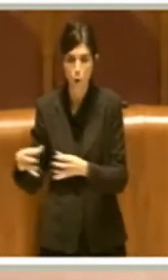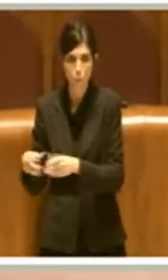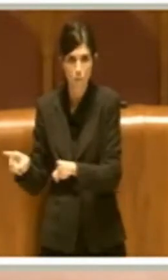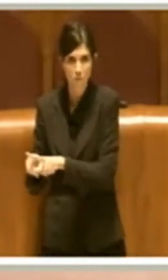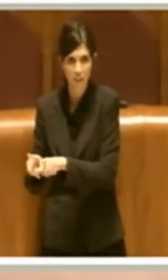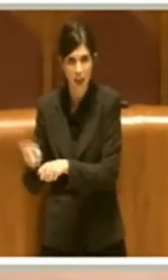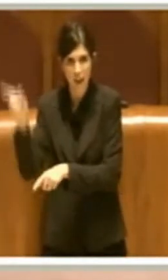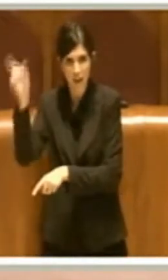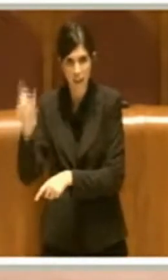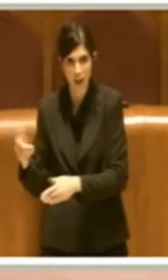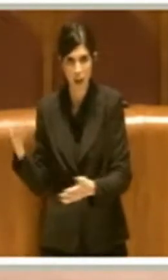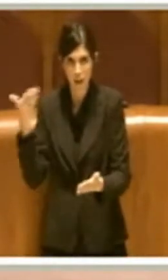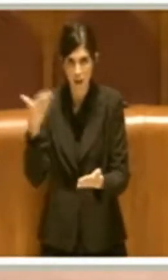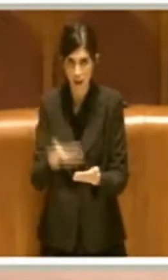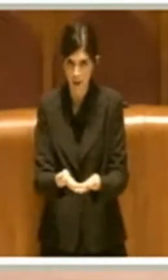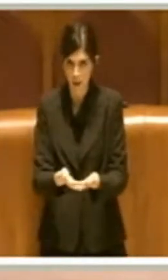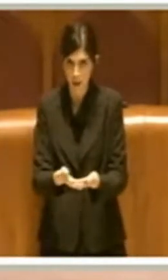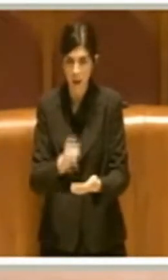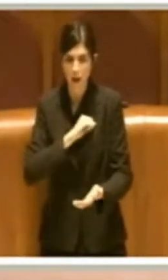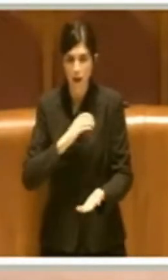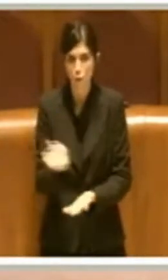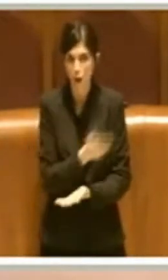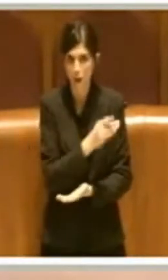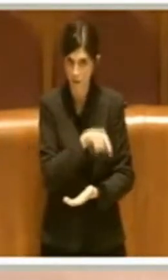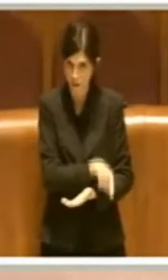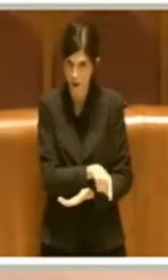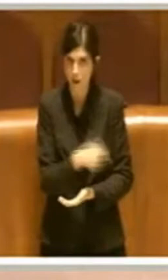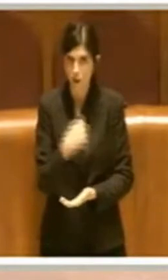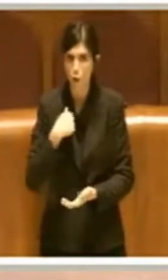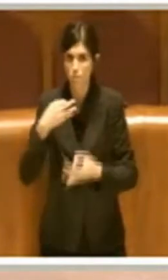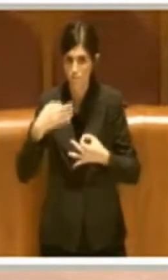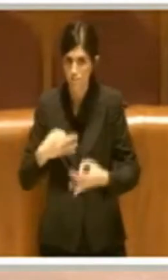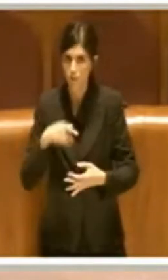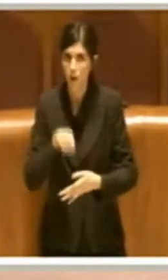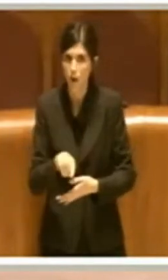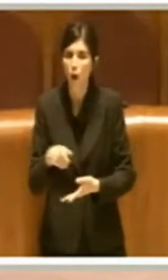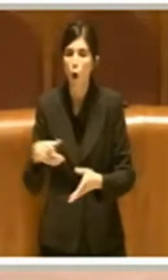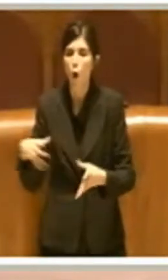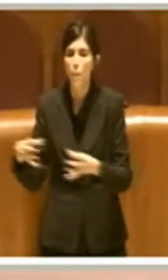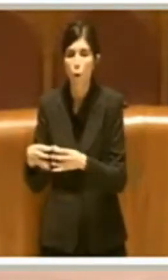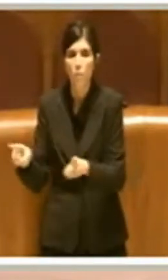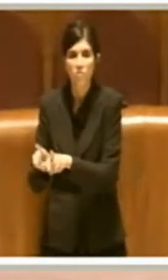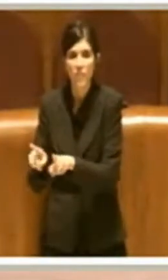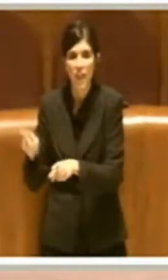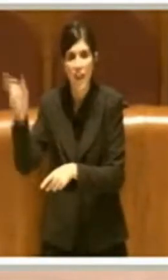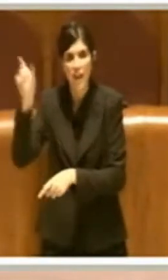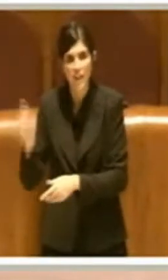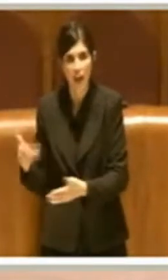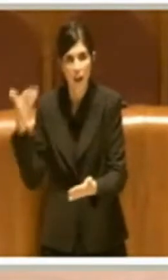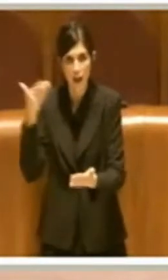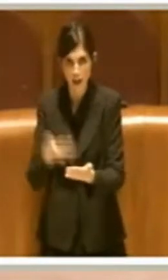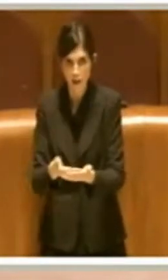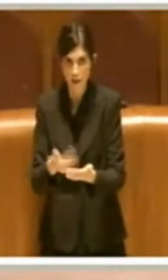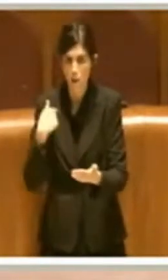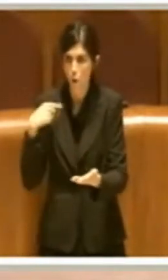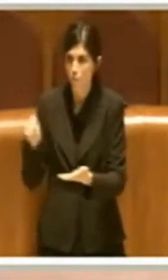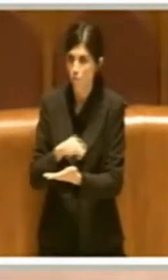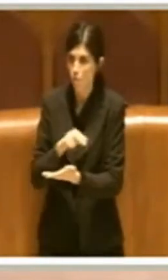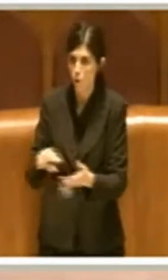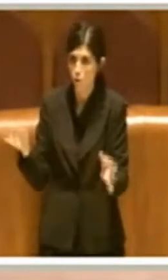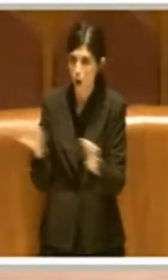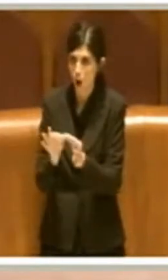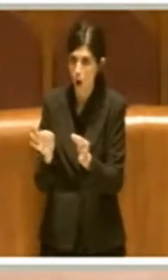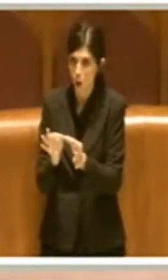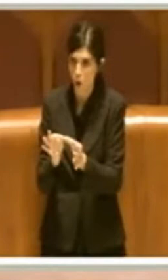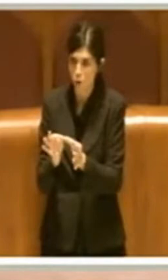senza credo, la mozione che è stata presentata da Fratelli Fittali, avrà sicuramente il mio voto favorevole, per